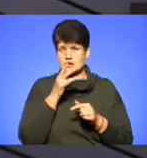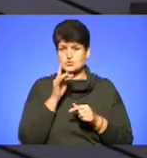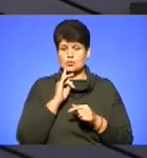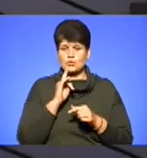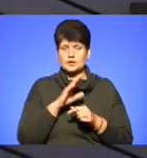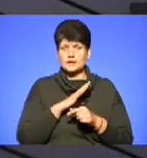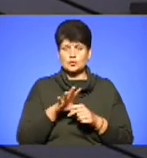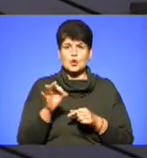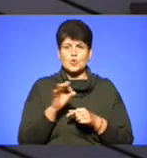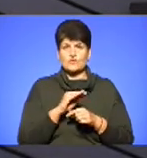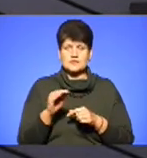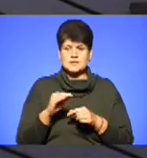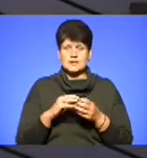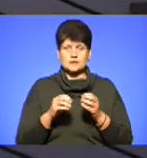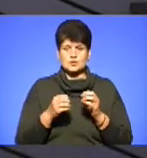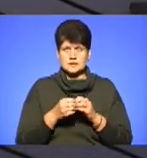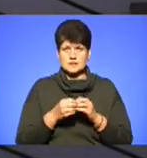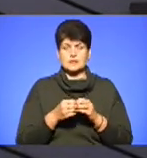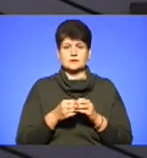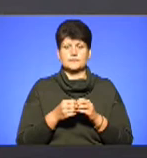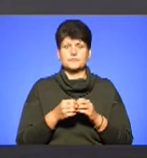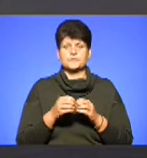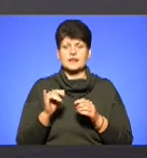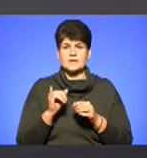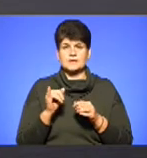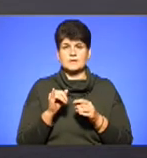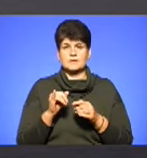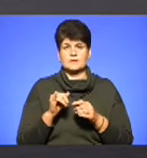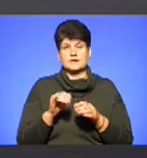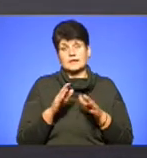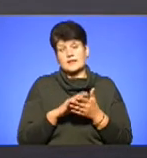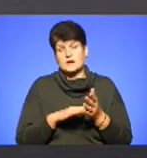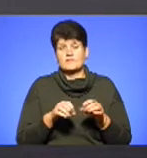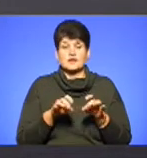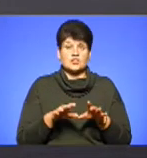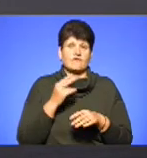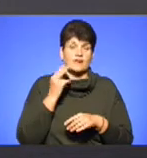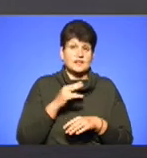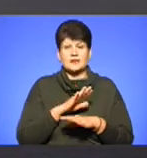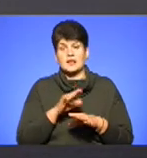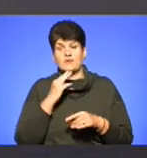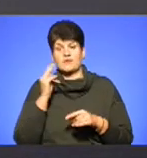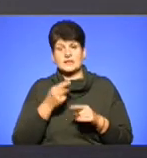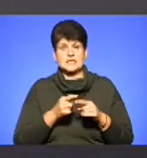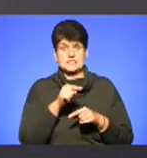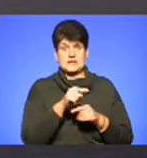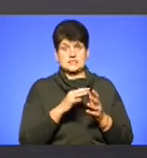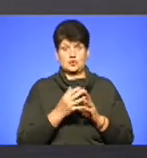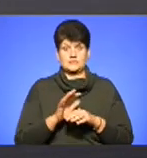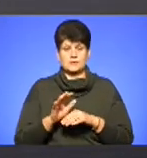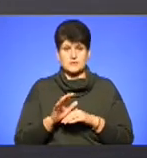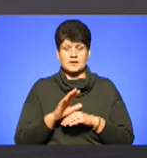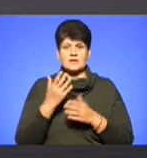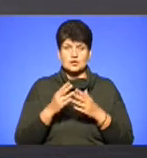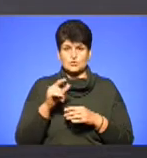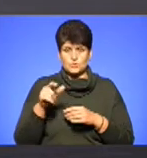офіційні результати, розслідування також поліції, і далі вже вирішено, чи винен, чи не винен цей аграрій. Якщо би все